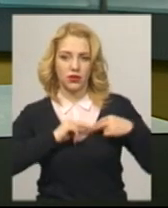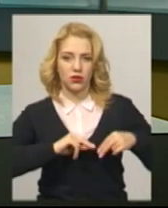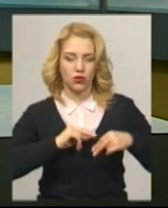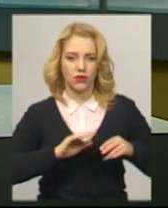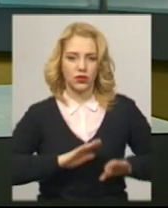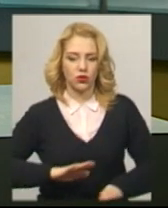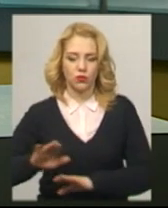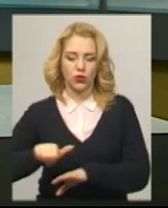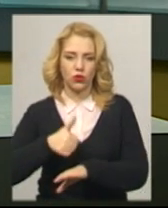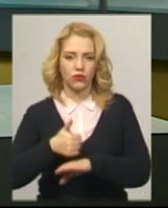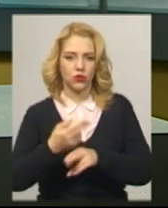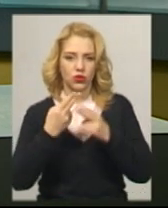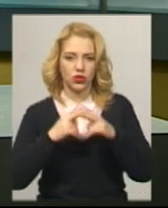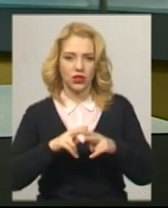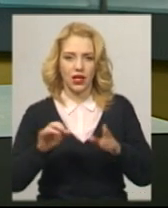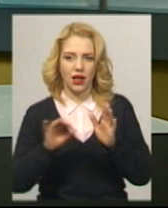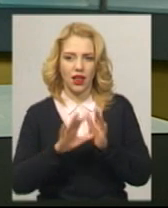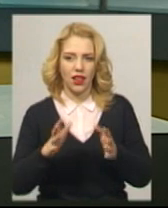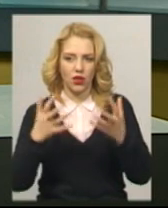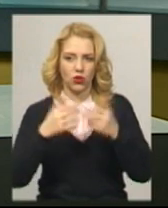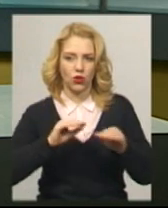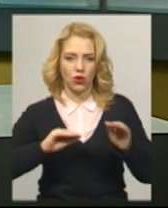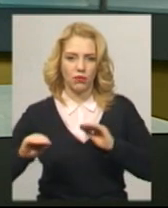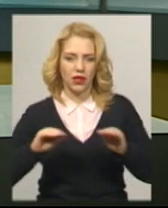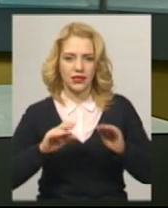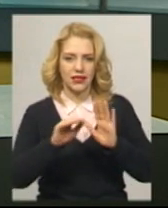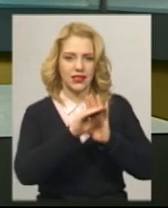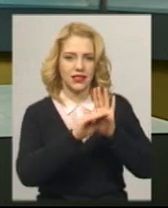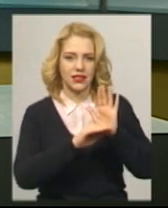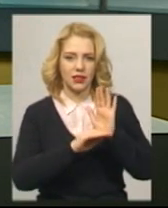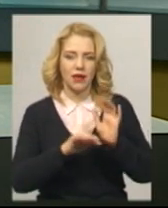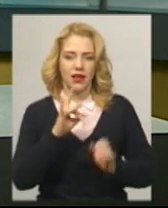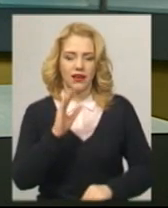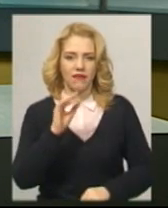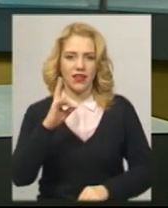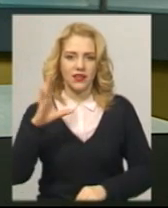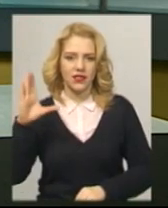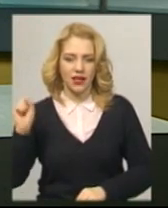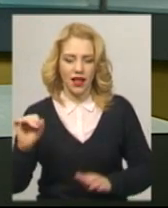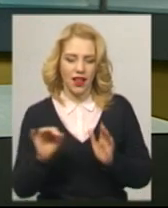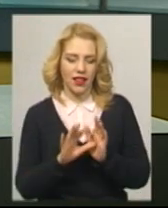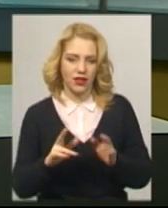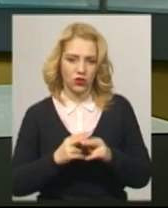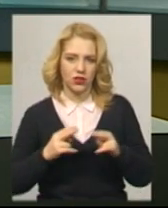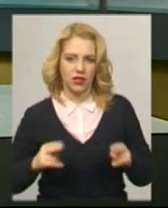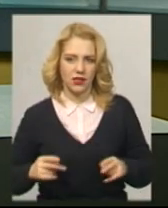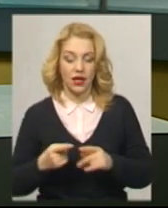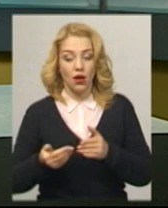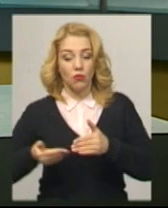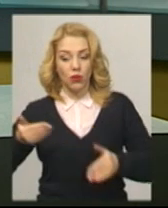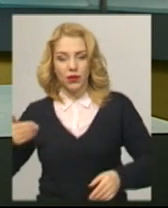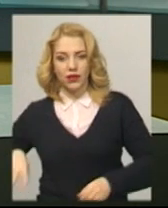електрообладнання та систем контролю і управління Рівненської атомної електростанції. Попередник нового гендиректора Микола Панащенко,